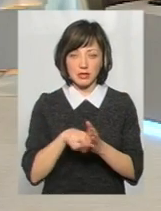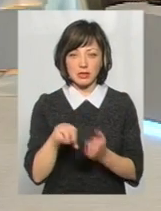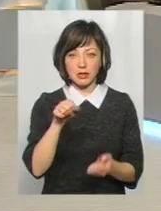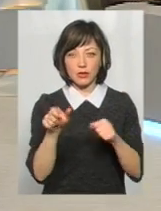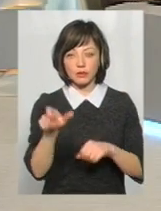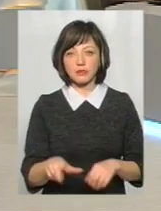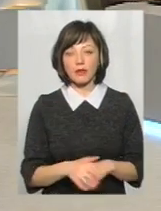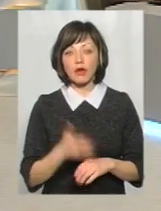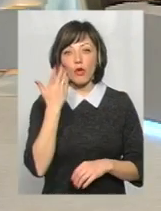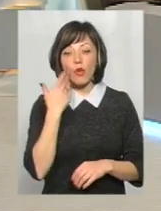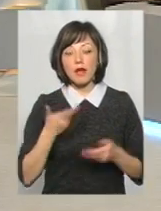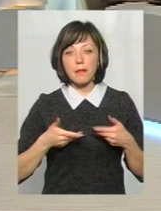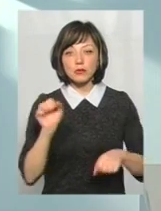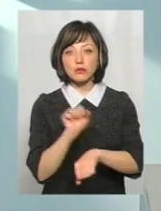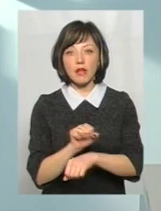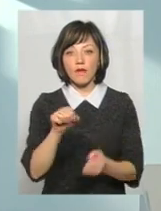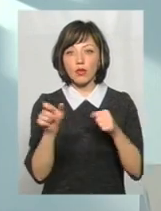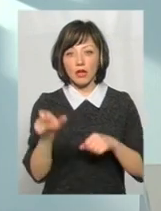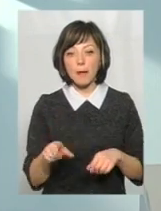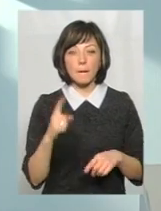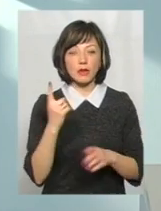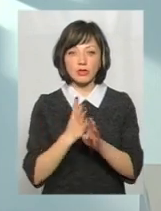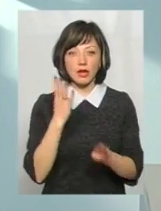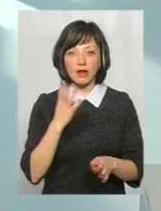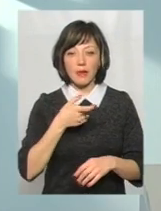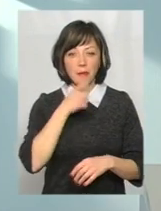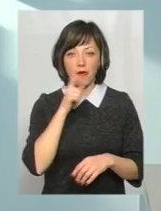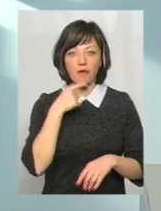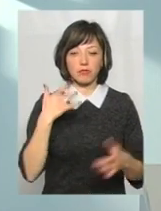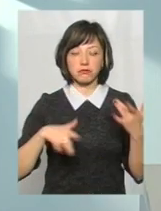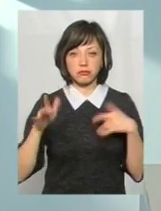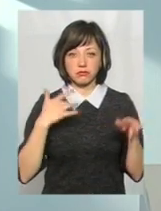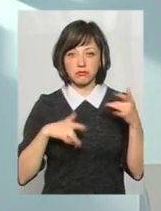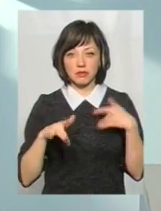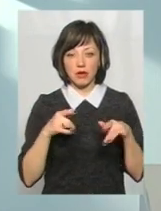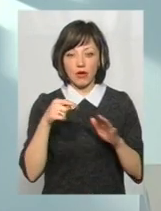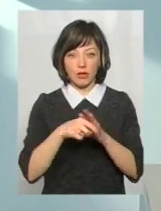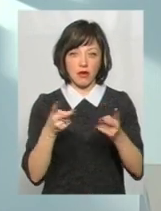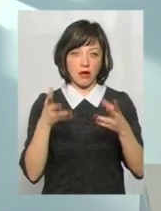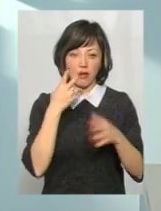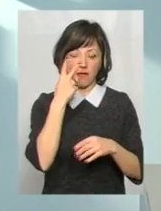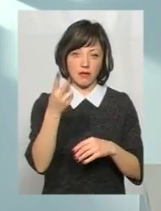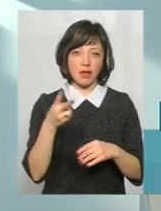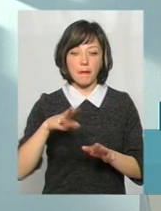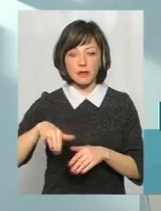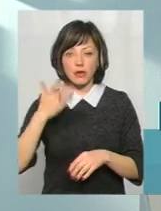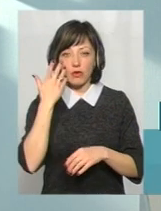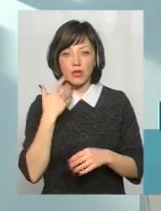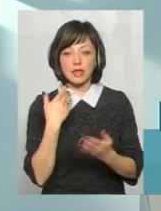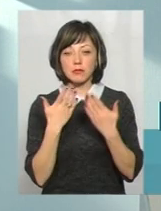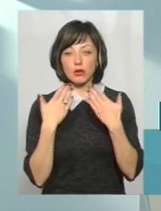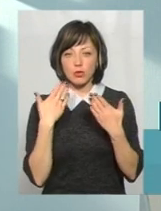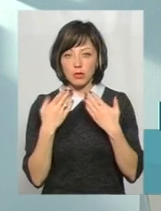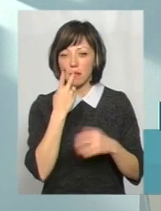зупиняємо водія, перш за все, він каже, що він не вживав алкоголь, незважаючи на те, що там ознаки досить явні. А після того, коли ми вже з ним